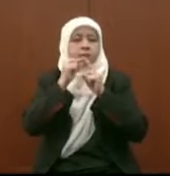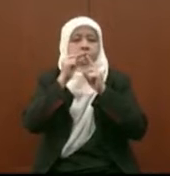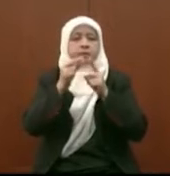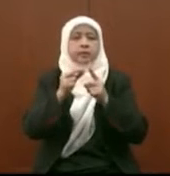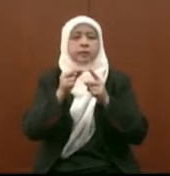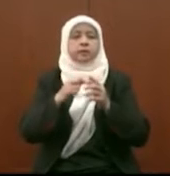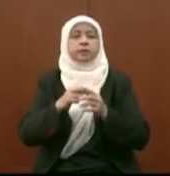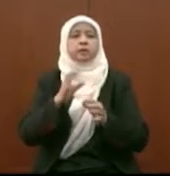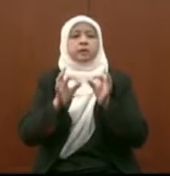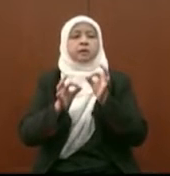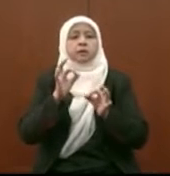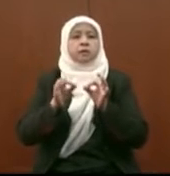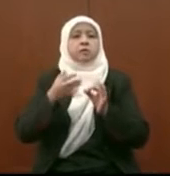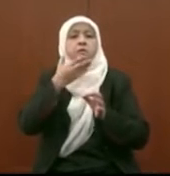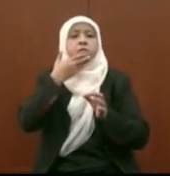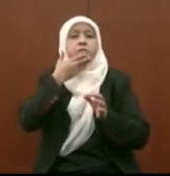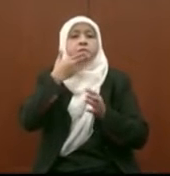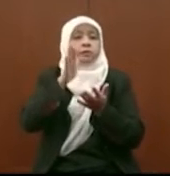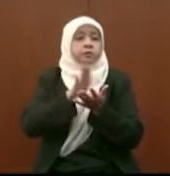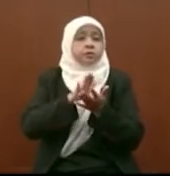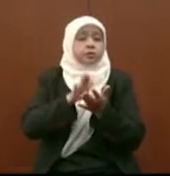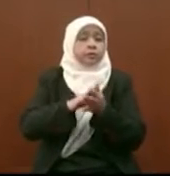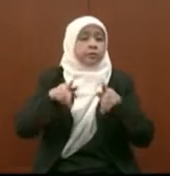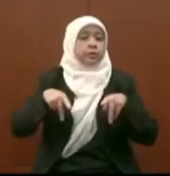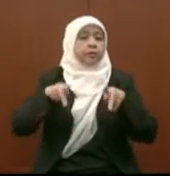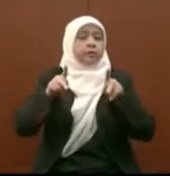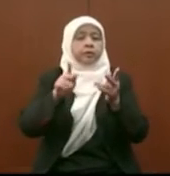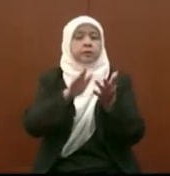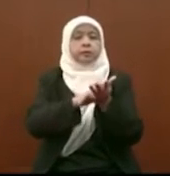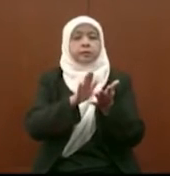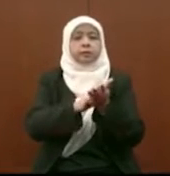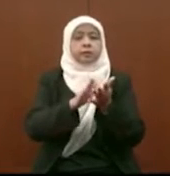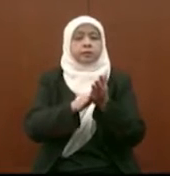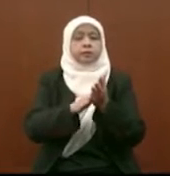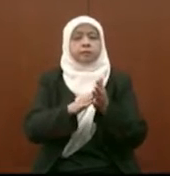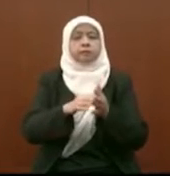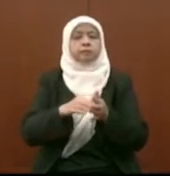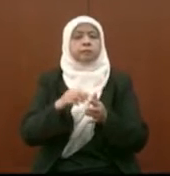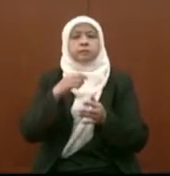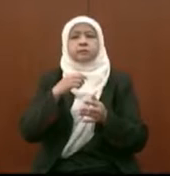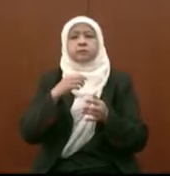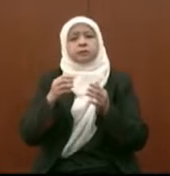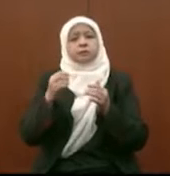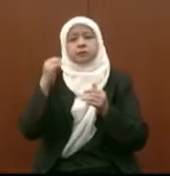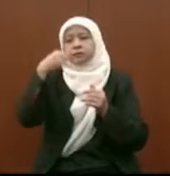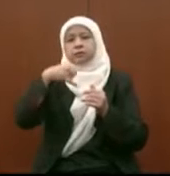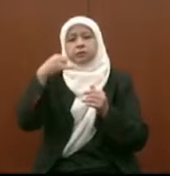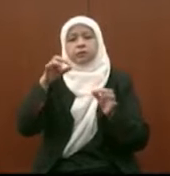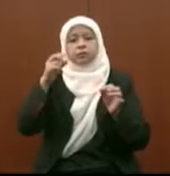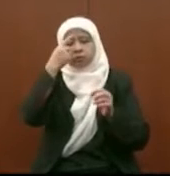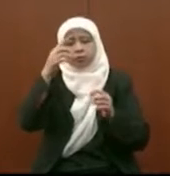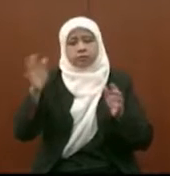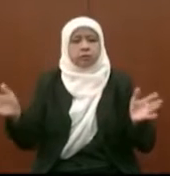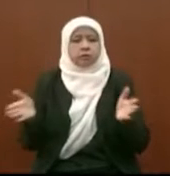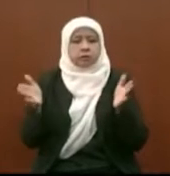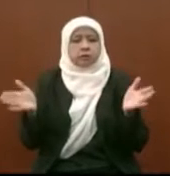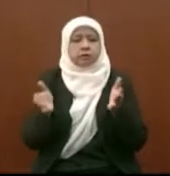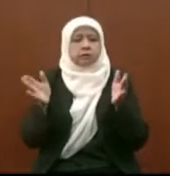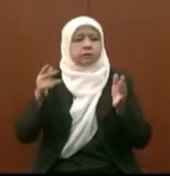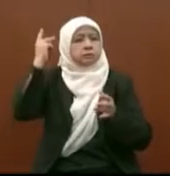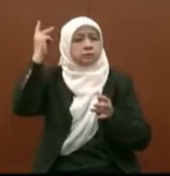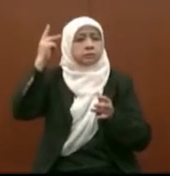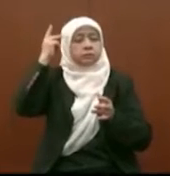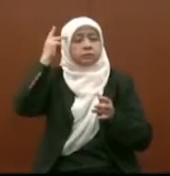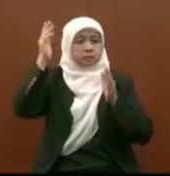sebagai seorang belia sekolah kata dia peluang untuk belia bersekolah ini sangatlah tipis untuk kita menggalakkan diri ke arah politik dan